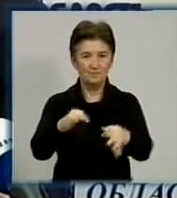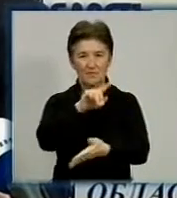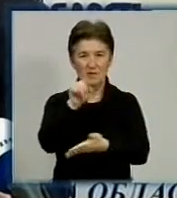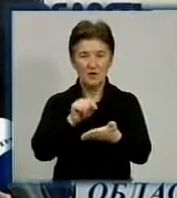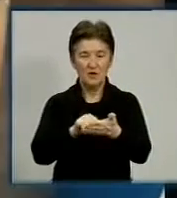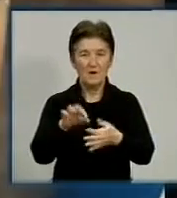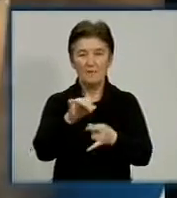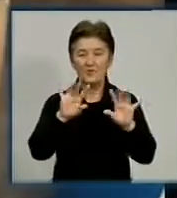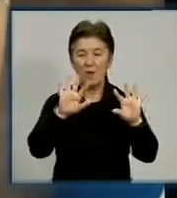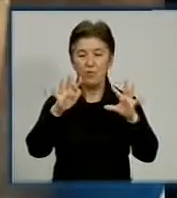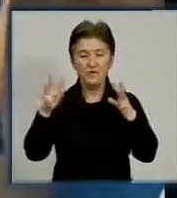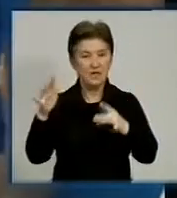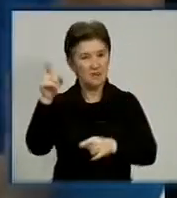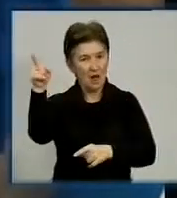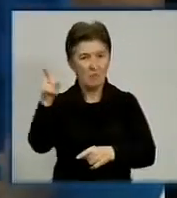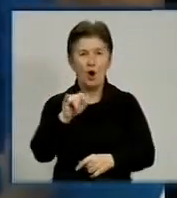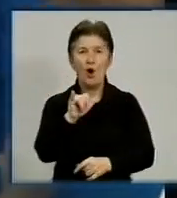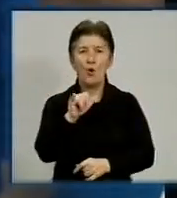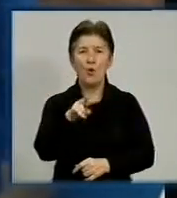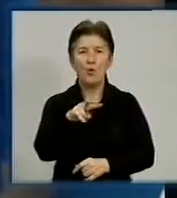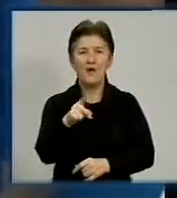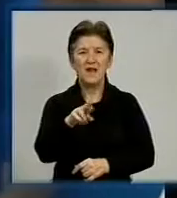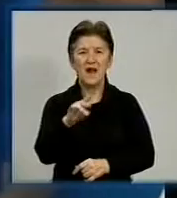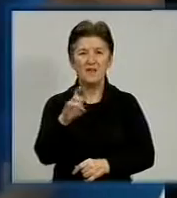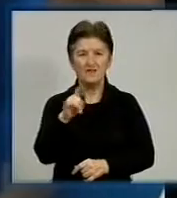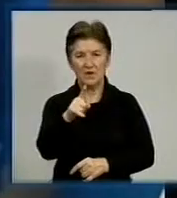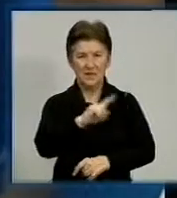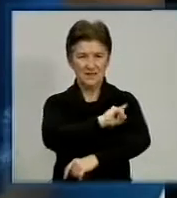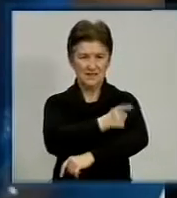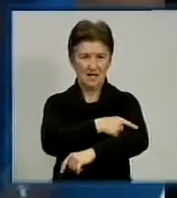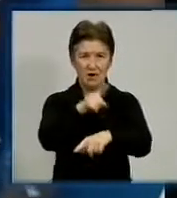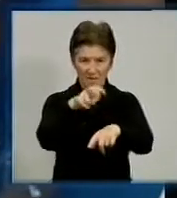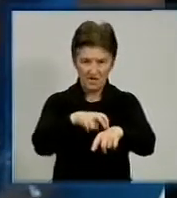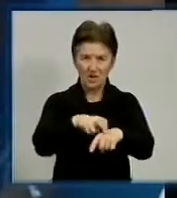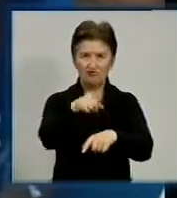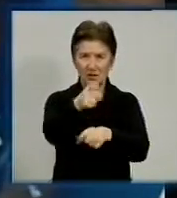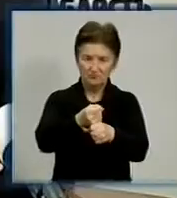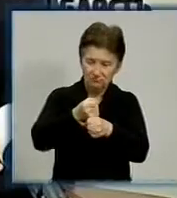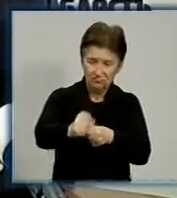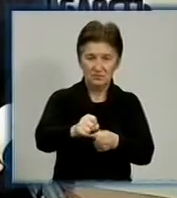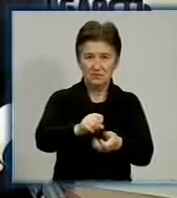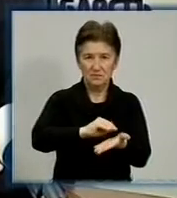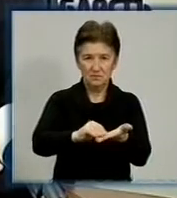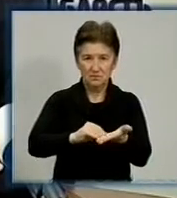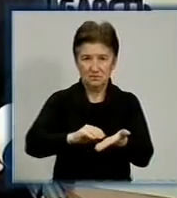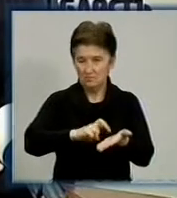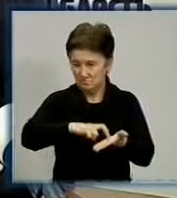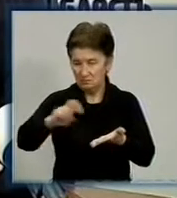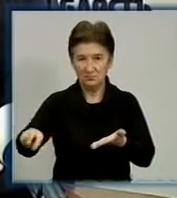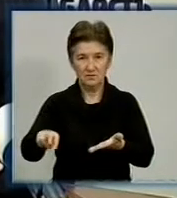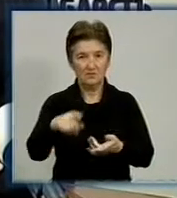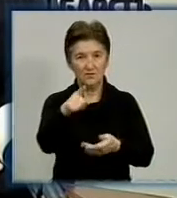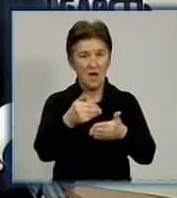стосувалась подій в Ульяновці, де керівника Центральної районної лікарні силу змушували написати заяву на звільнення. Мені попередньо